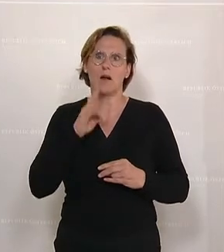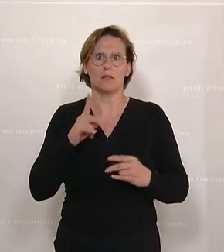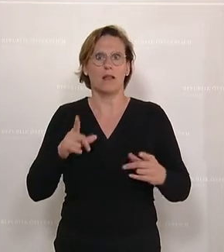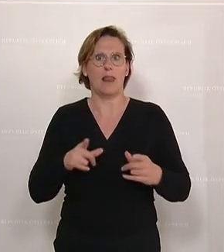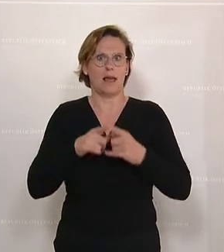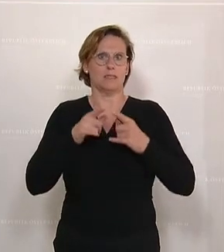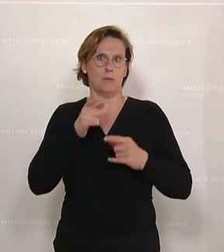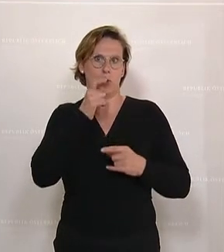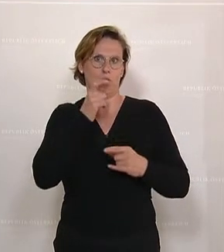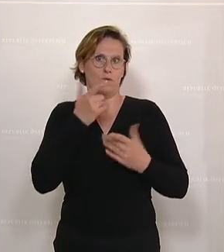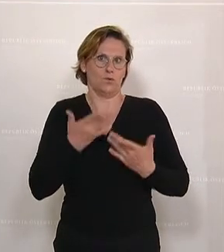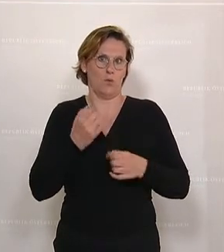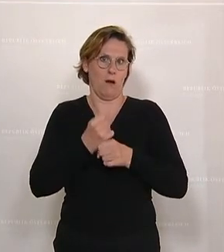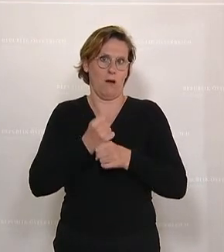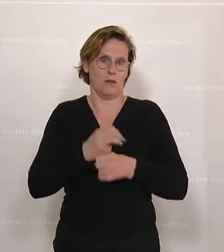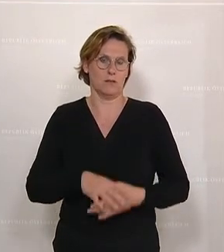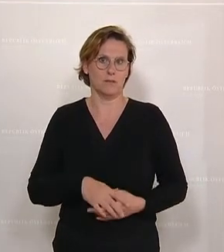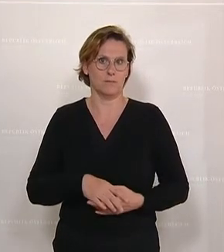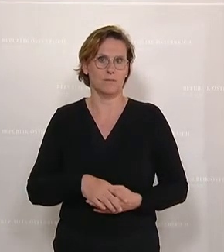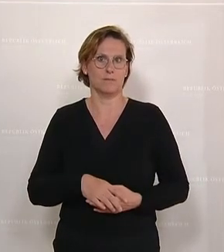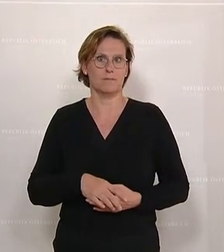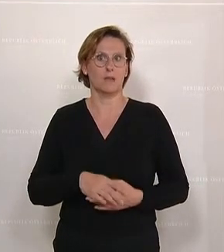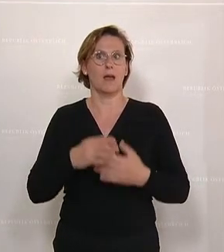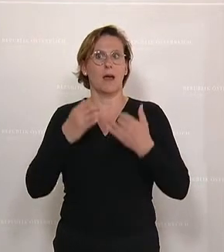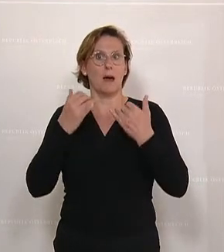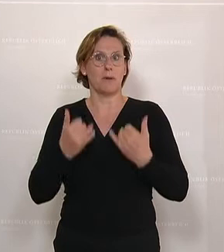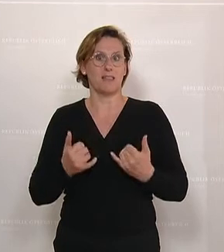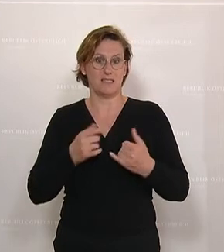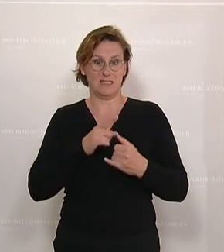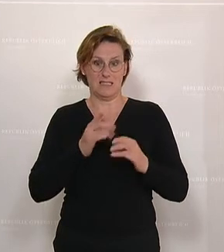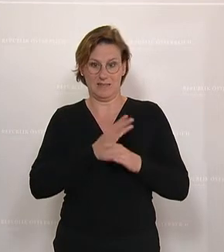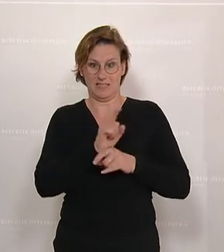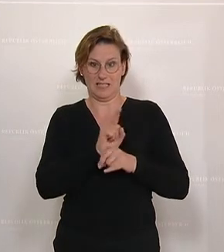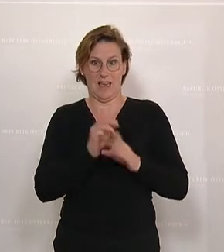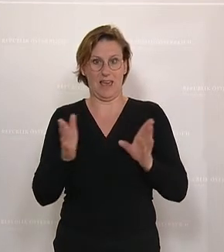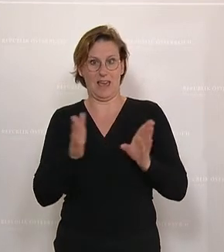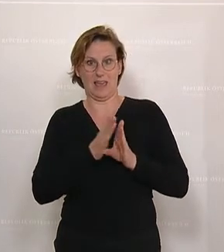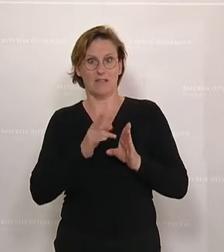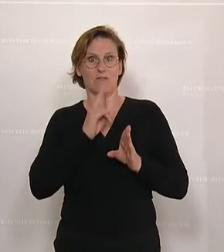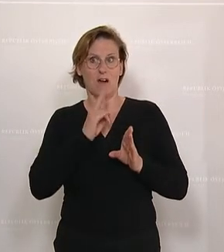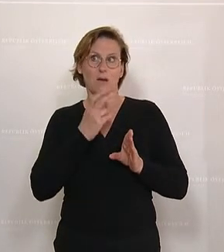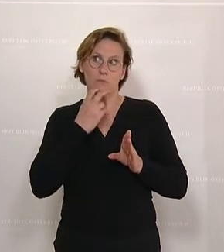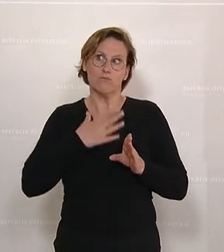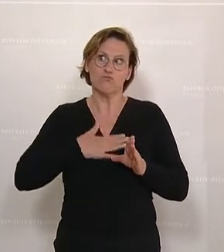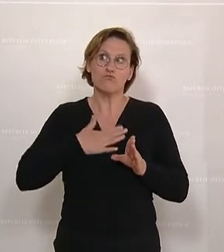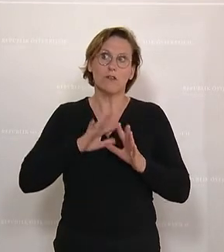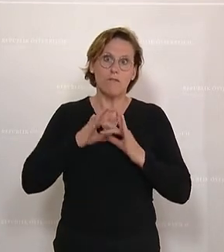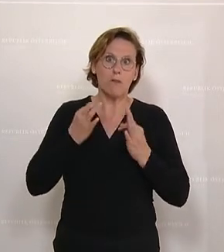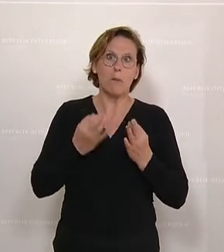können. Jetzt ist es aber so, dass man in dem Zeitraum, wenn man tatsächlich eine Familie gründen möchte,